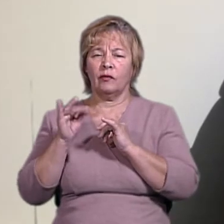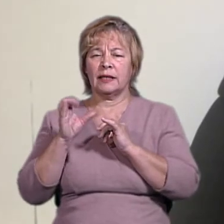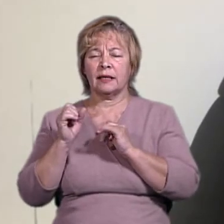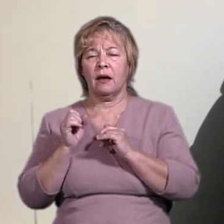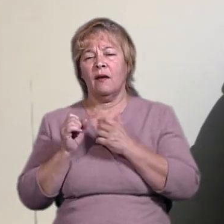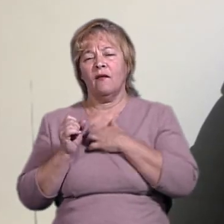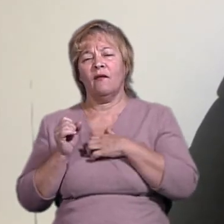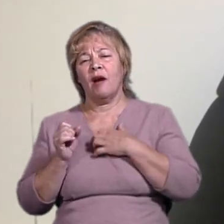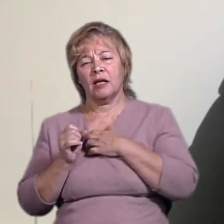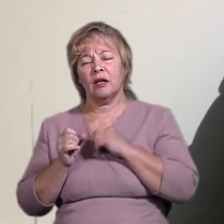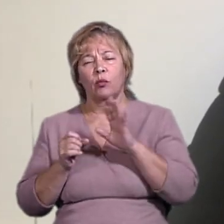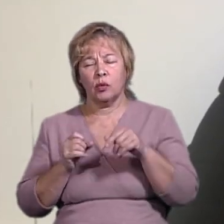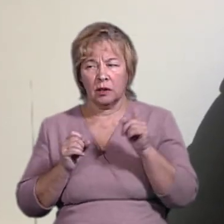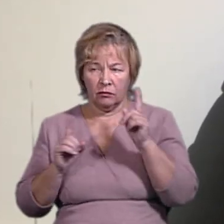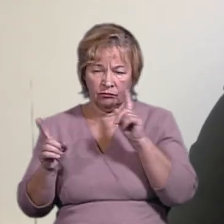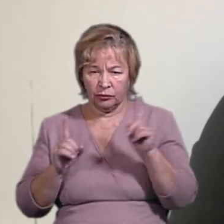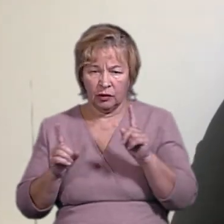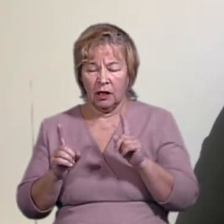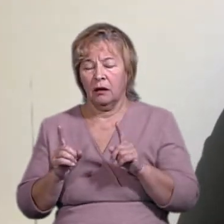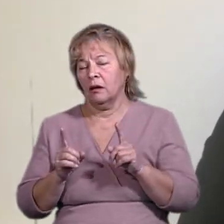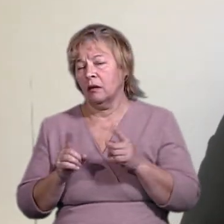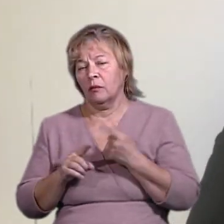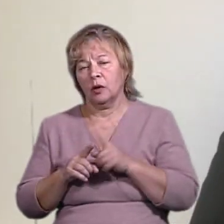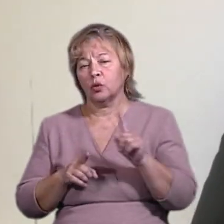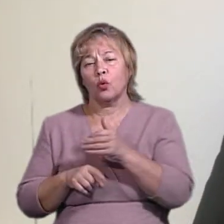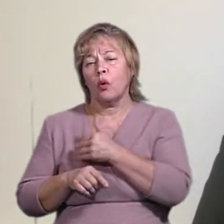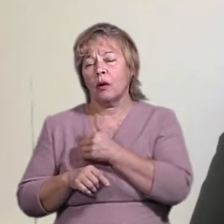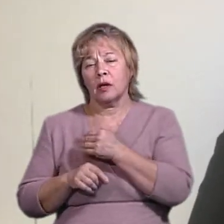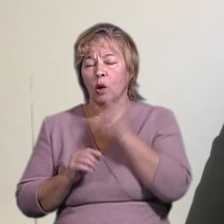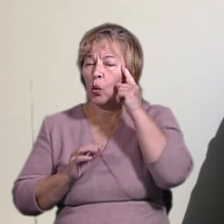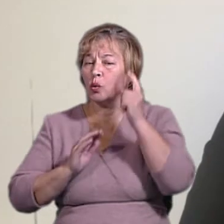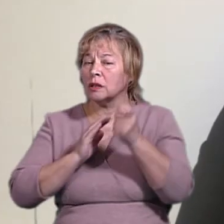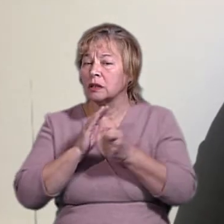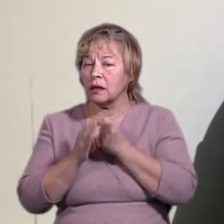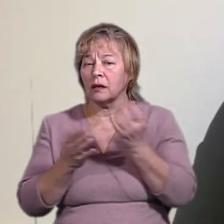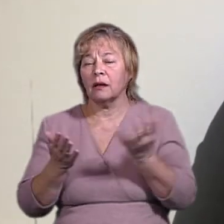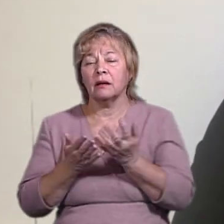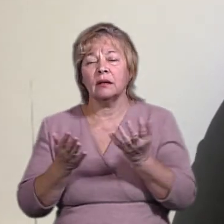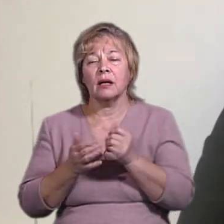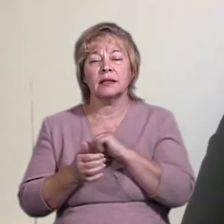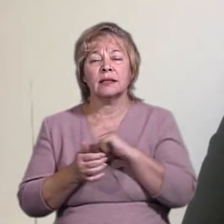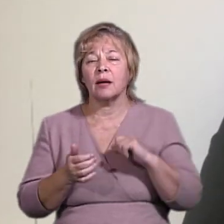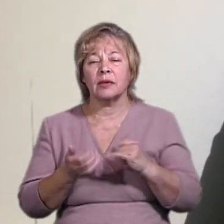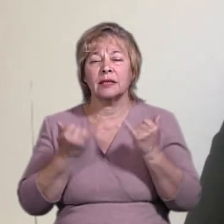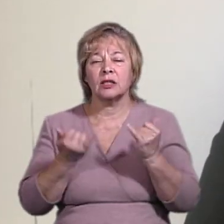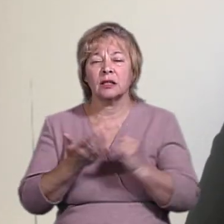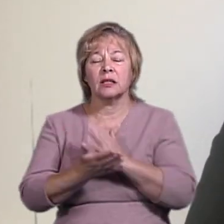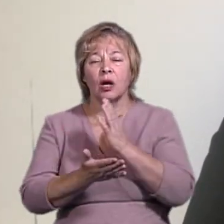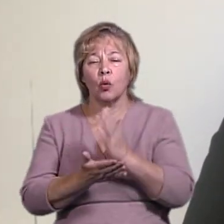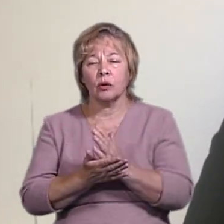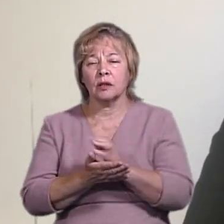ключове після історії емоційної, що хотіли дізнатися, де саме зараз знаходяться